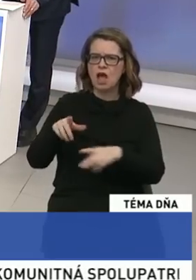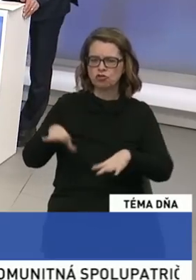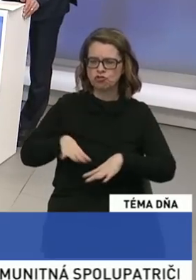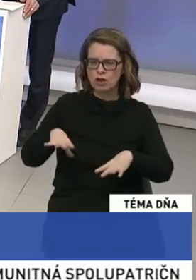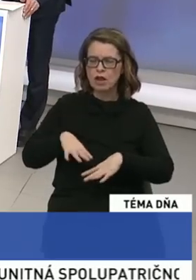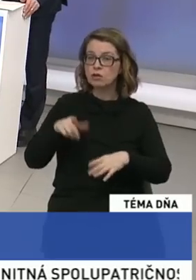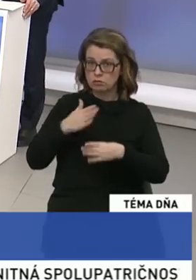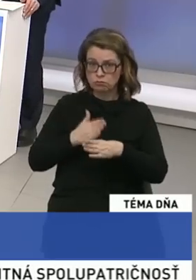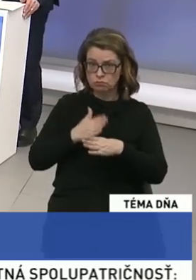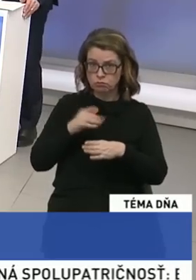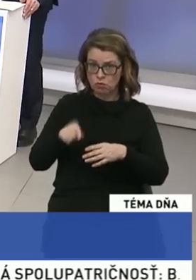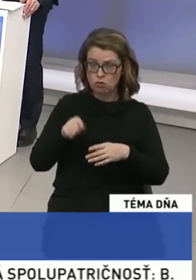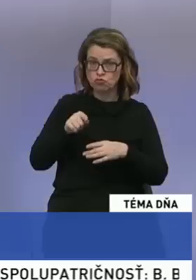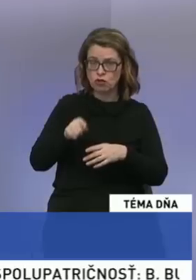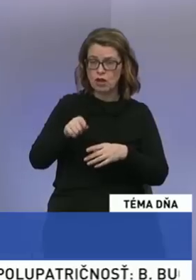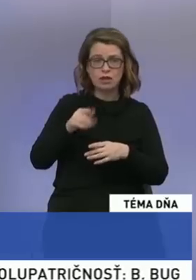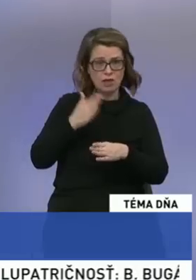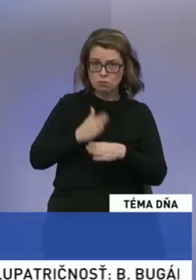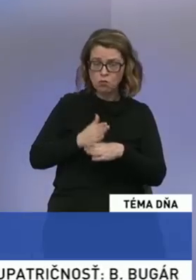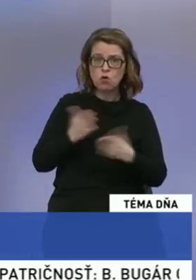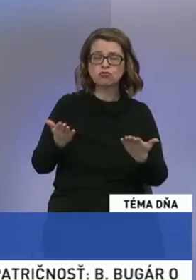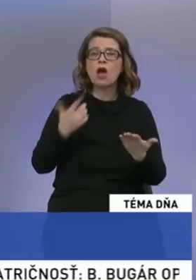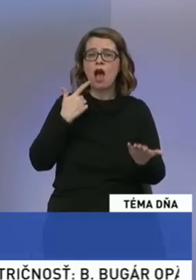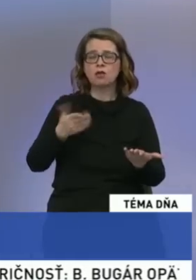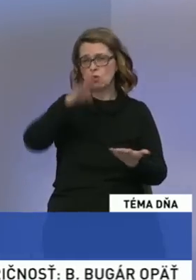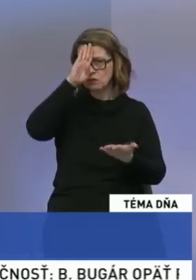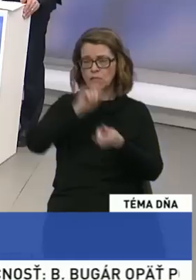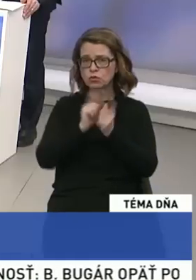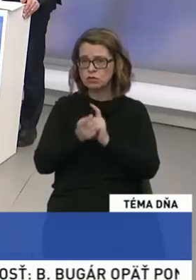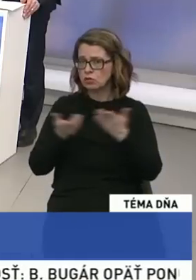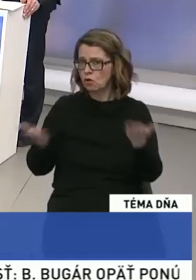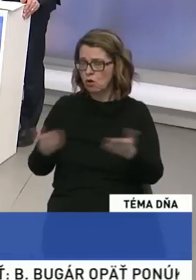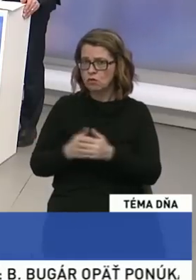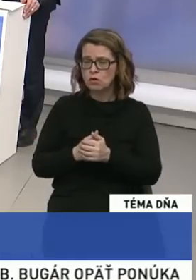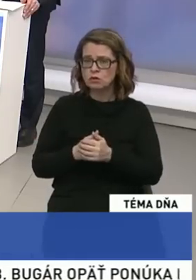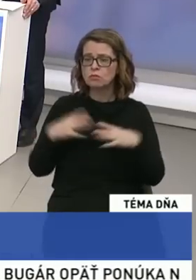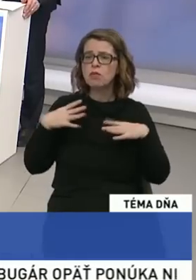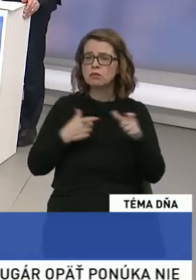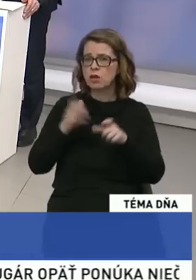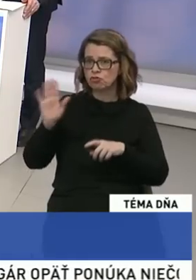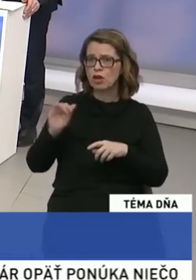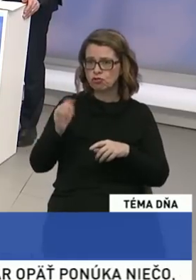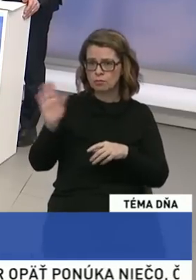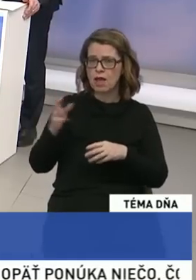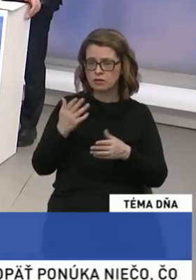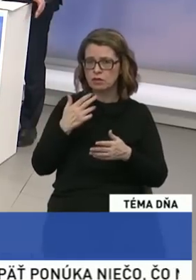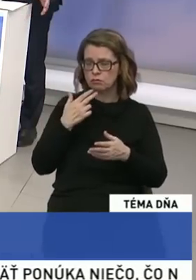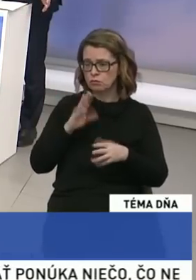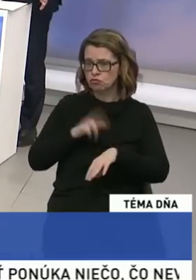Nepomôže istambulský dohovor a jeho prijatie riešeniu tohto problému? Pán Paška, máte ešte 14 sekúnd. Nech sa páči, ak chcete odpovedať?